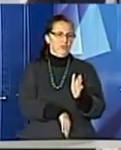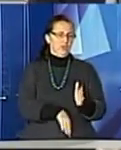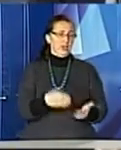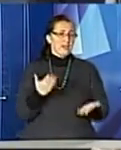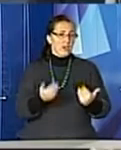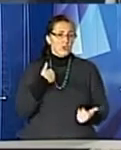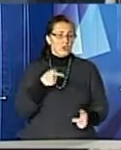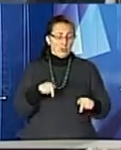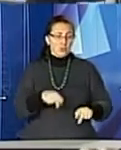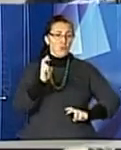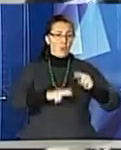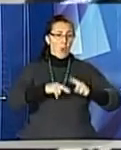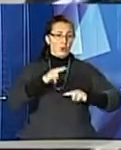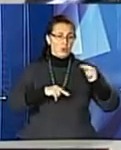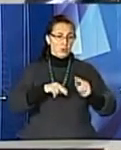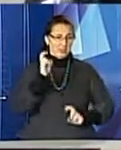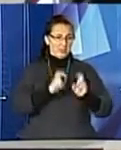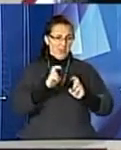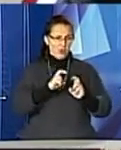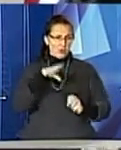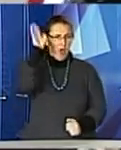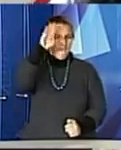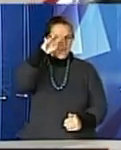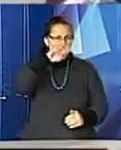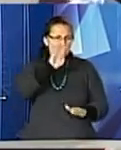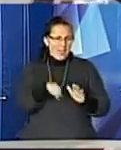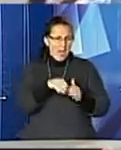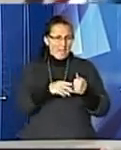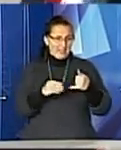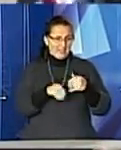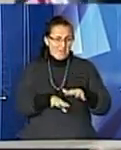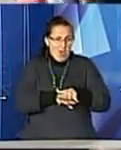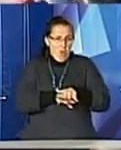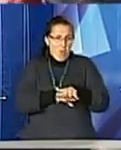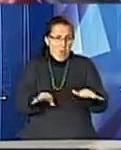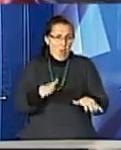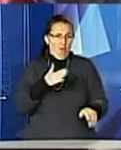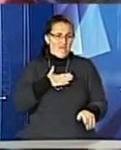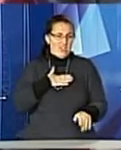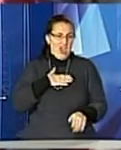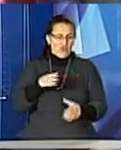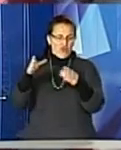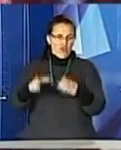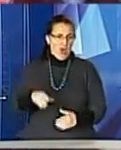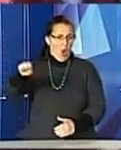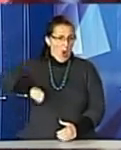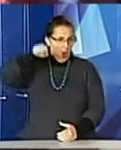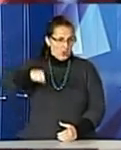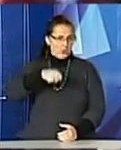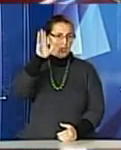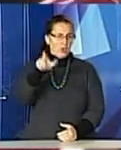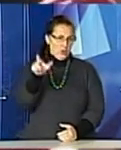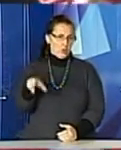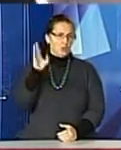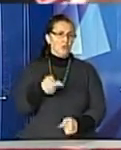нам побудують тут завод, все рівно стічні води, вони підуть в наші колодязі і люди цю воду